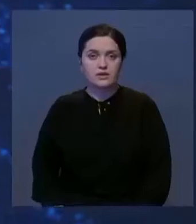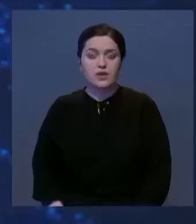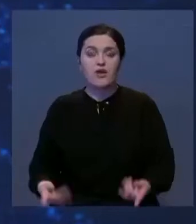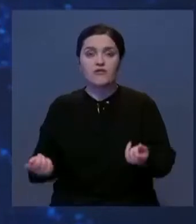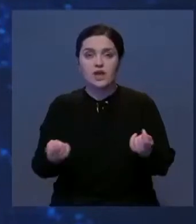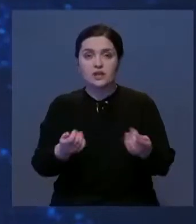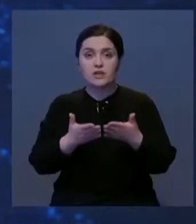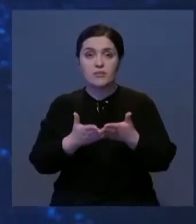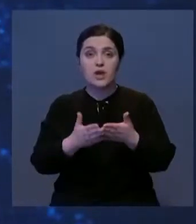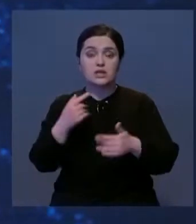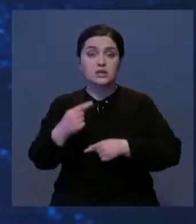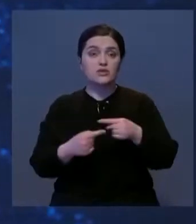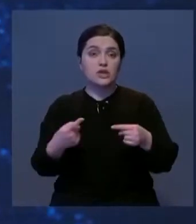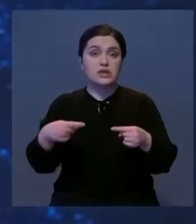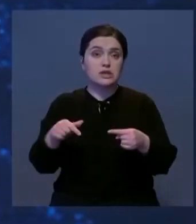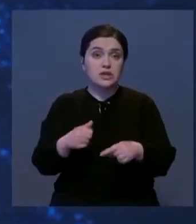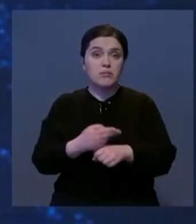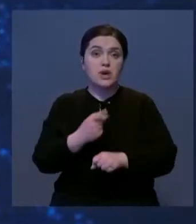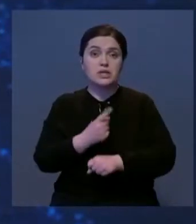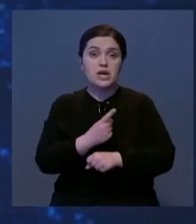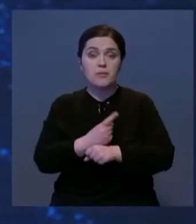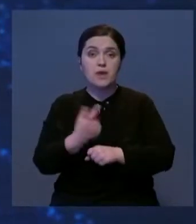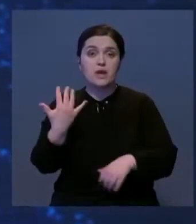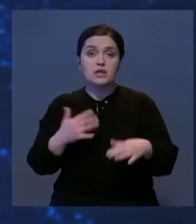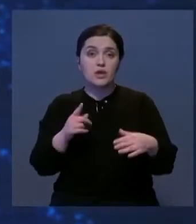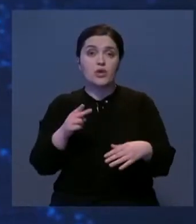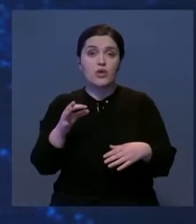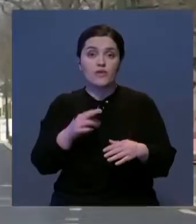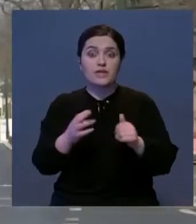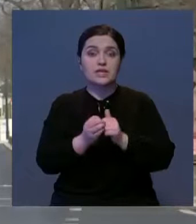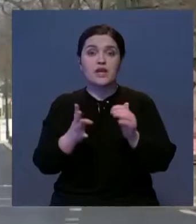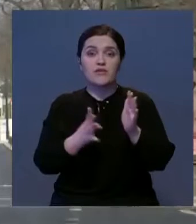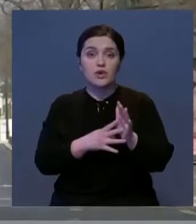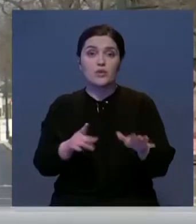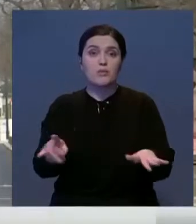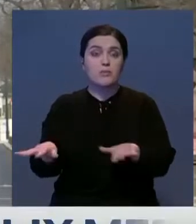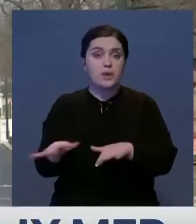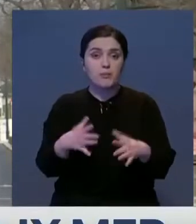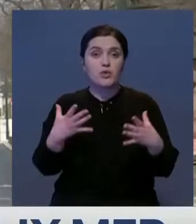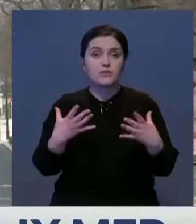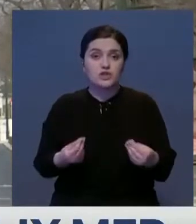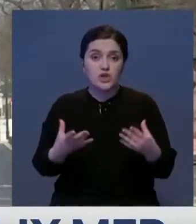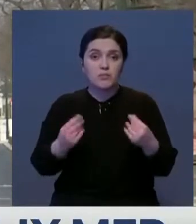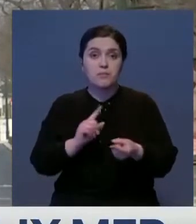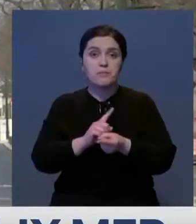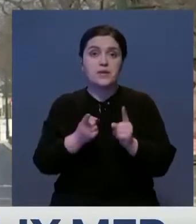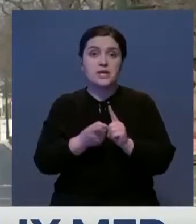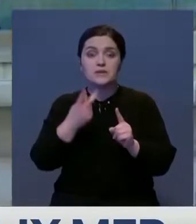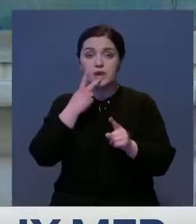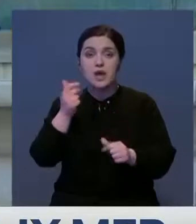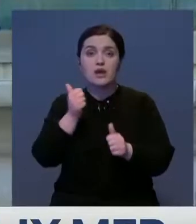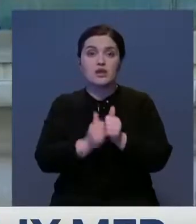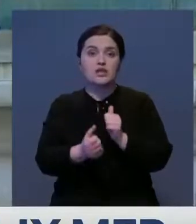Власти Португалии со следующей недели ослабляют ограничения, введенные за COVID-19. Сообщается, что меры по их смягчению будут